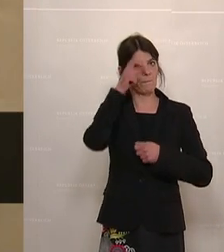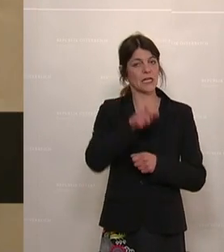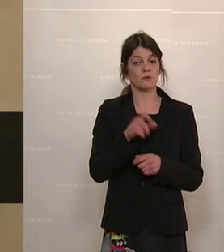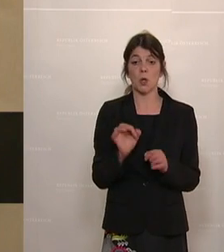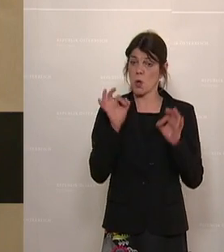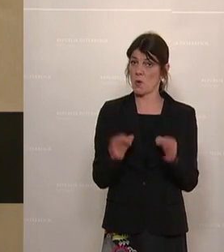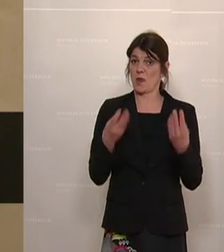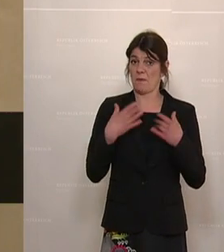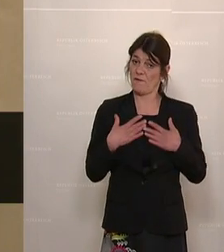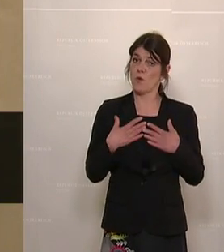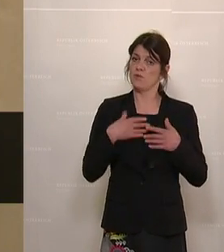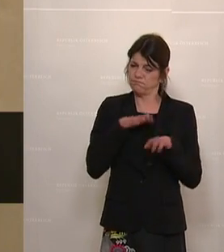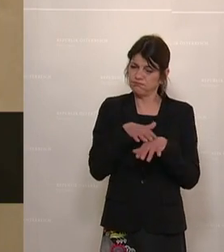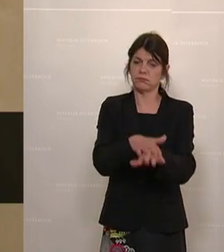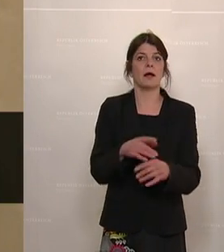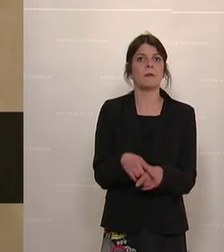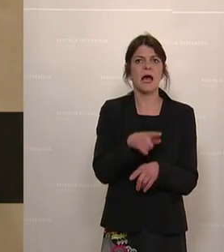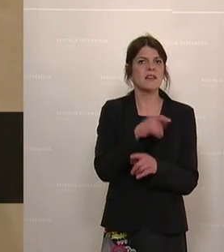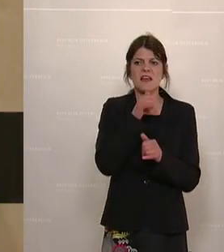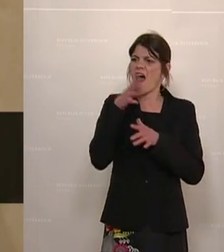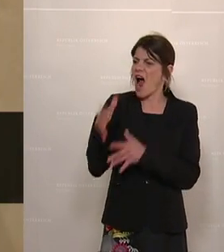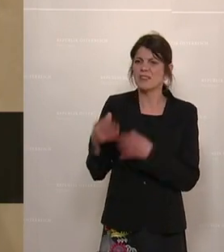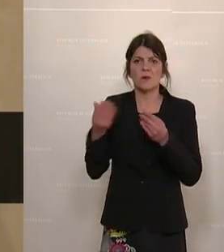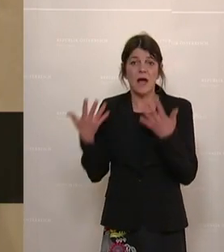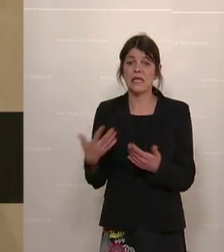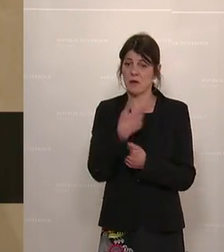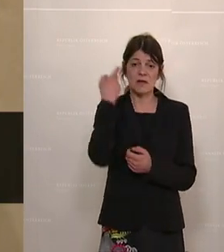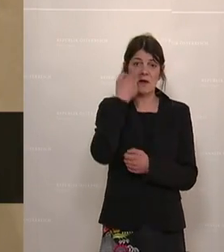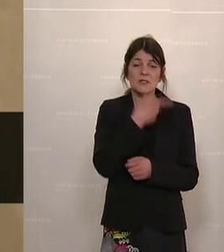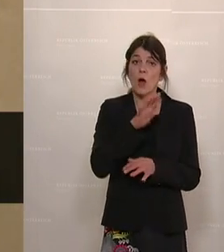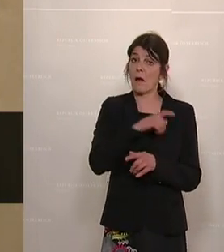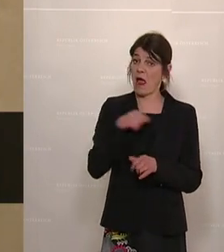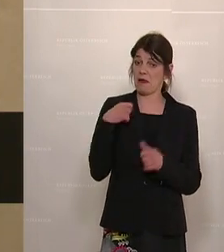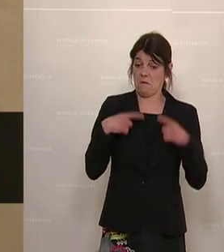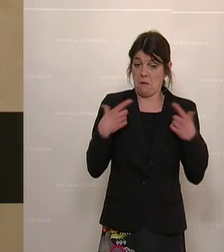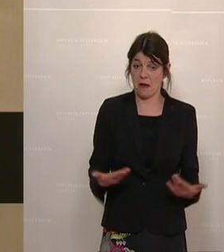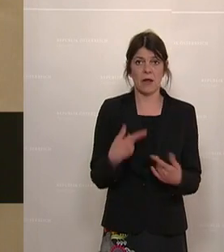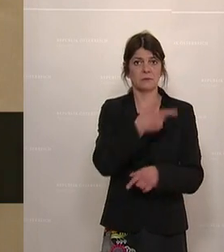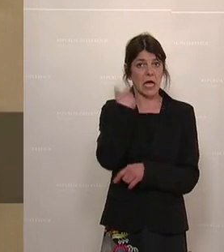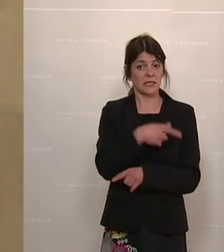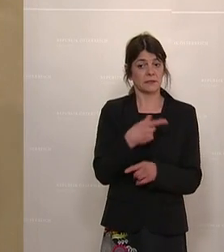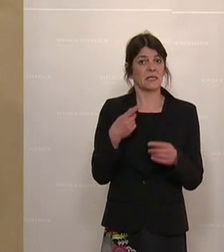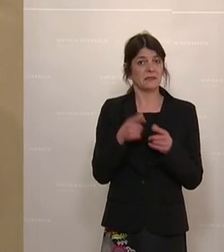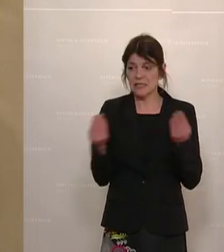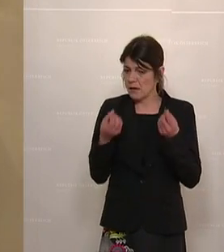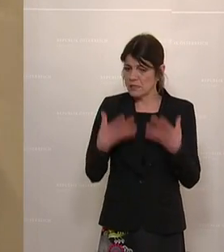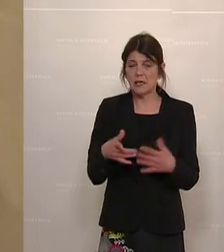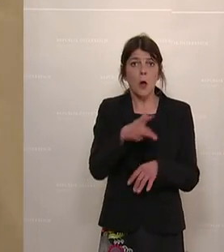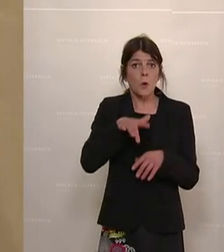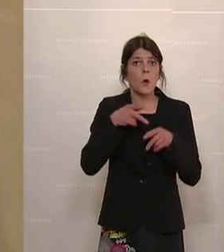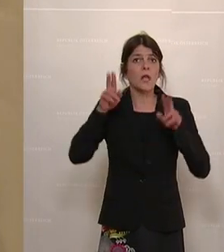Gefühl und nicht aus Hass oder sonst was, sondern weil sie Sorge um ihre eigene Existenz haben, weil sie der Meinung sind, dass hier Dinge passieren, die ihre Grundrechte total